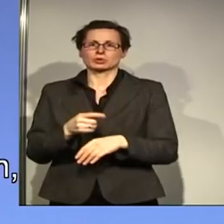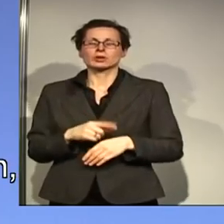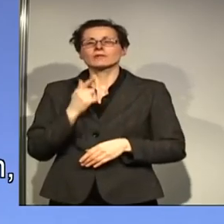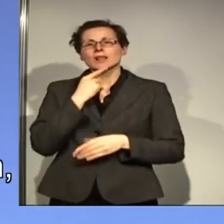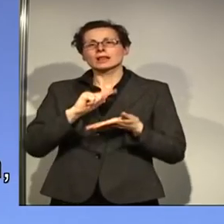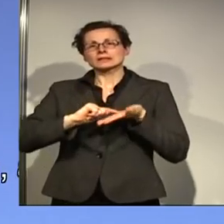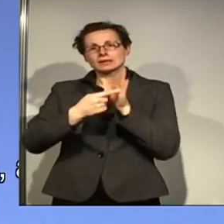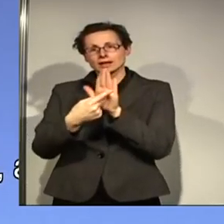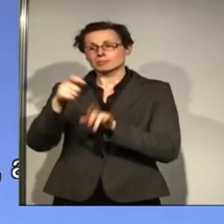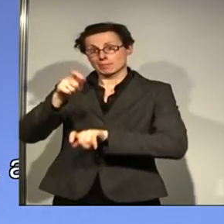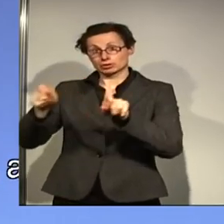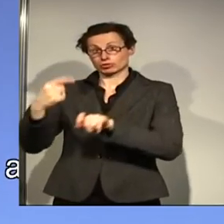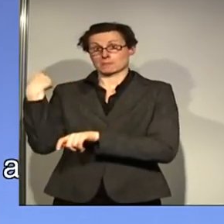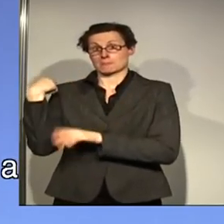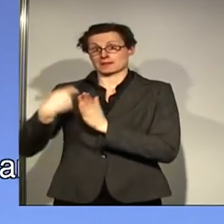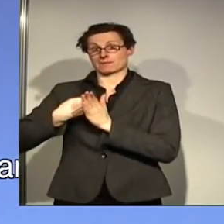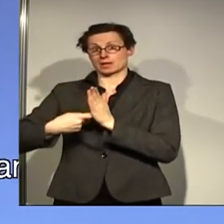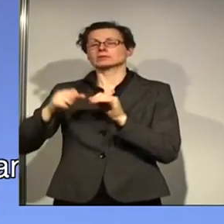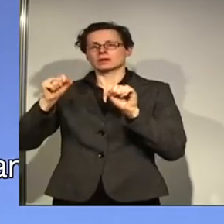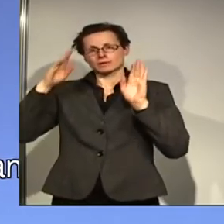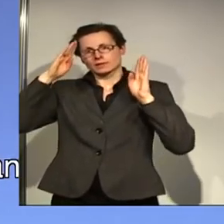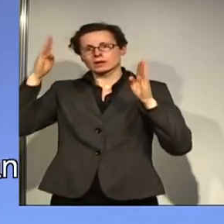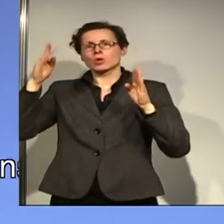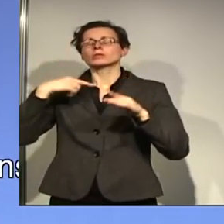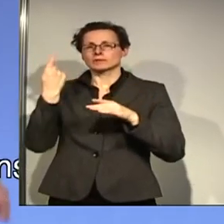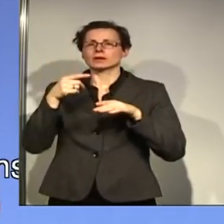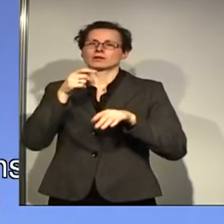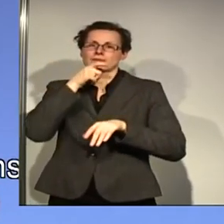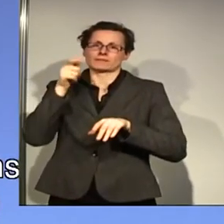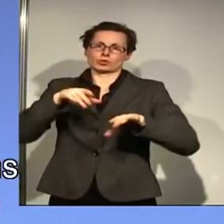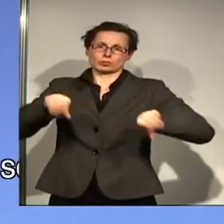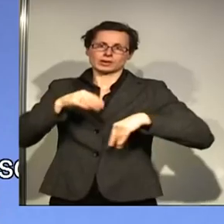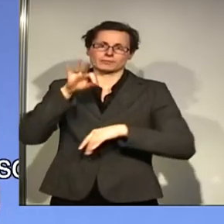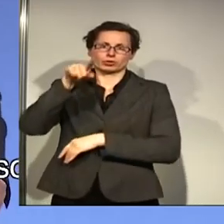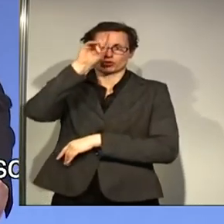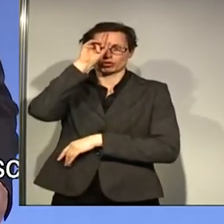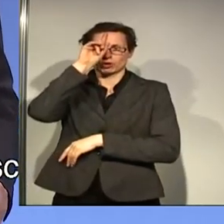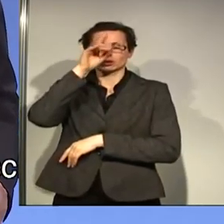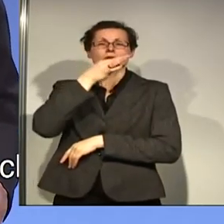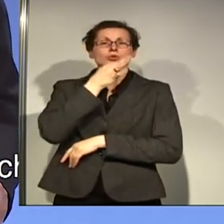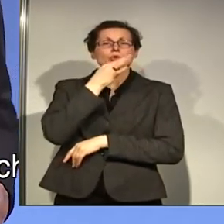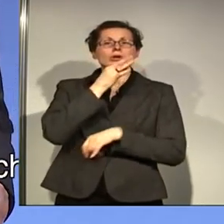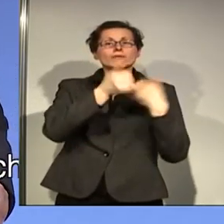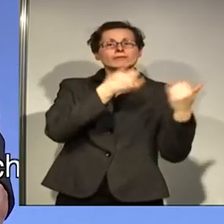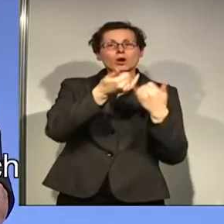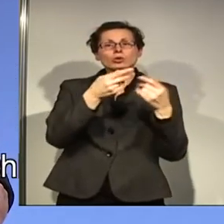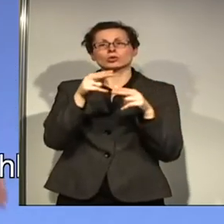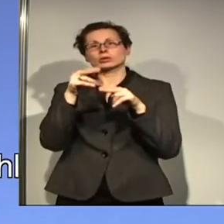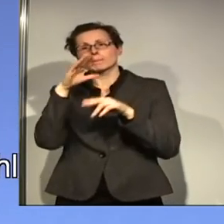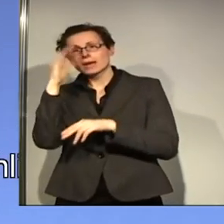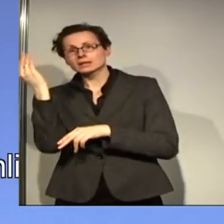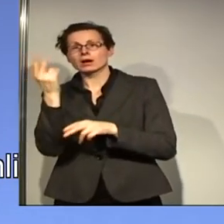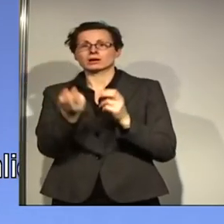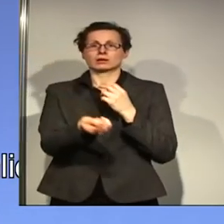auf uns verlassen können und dass wir Verantwortung für Deutschland übernehmen. Lasst uns die jungen Frauen und Männer gewinnen. Die Menschen mit